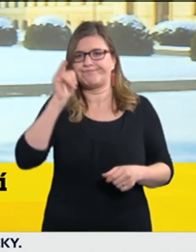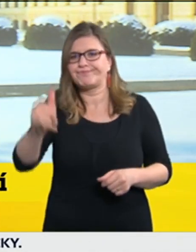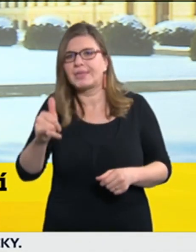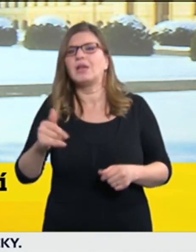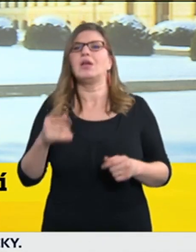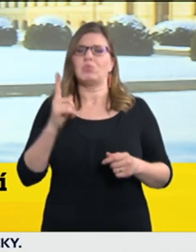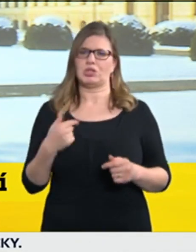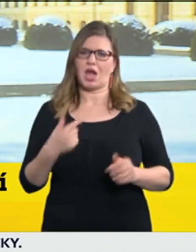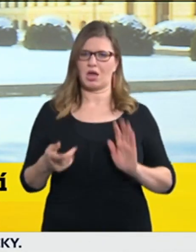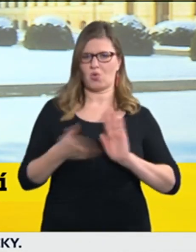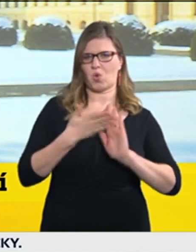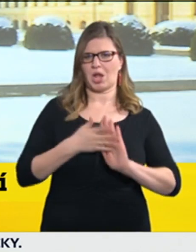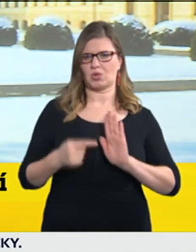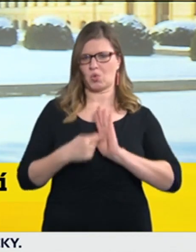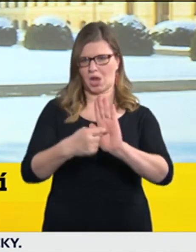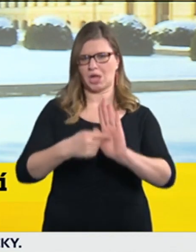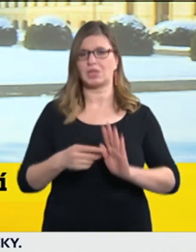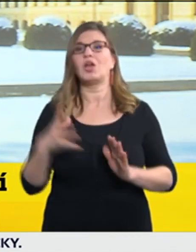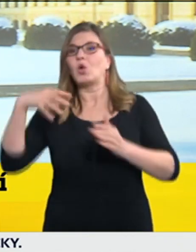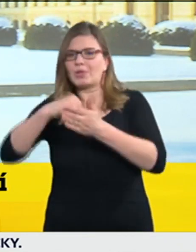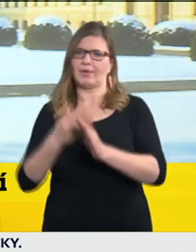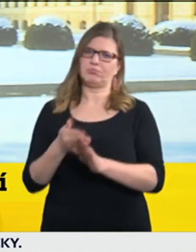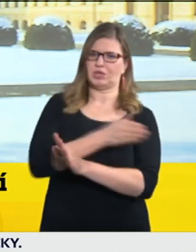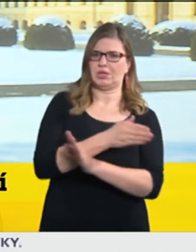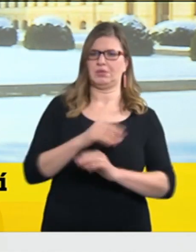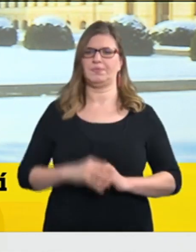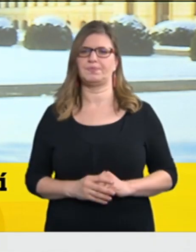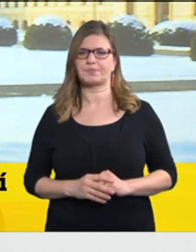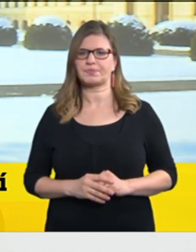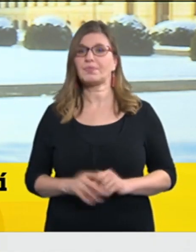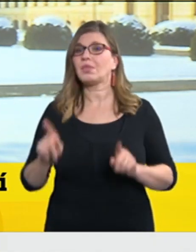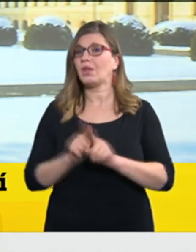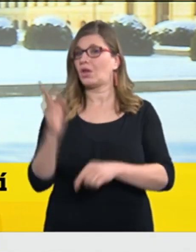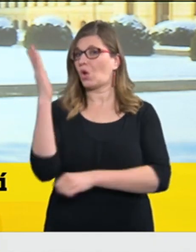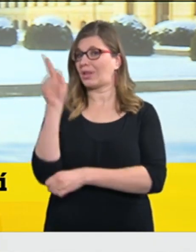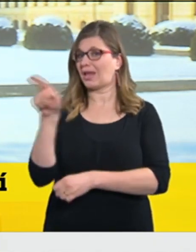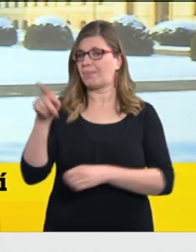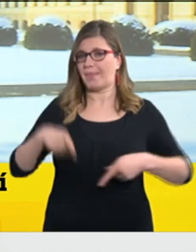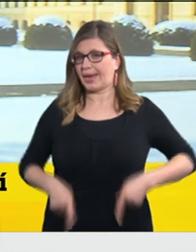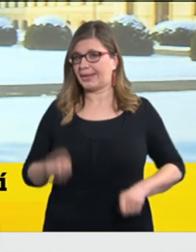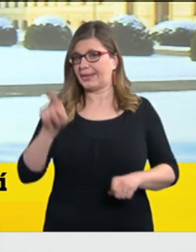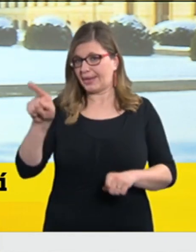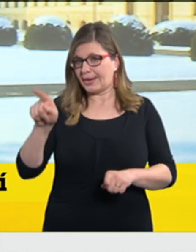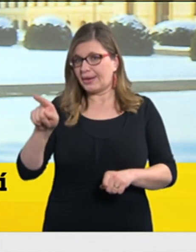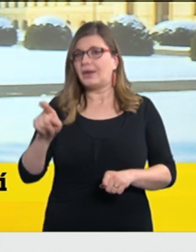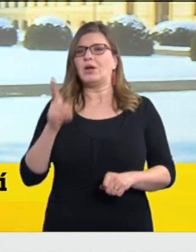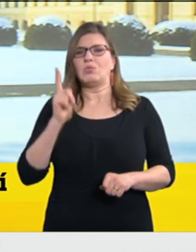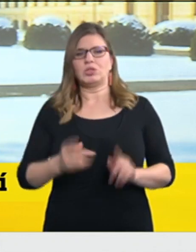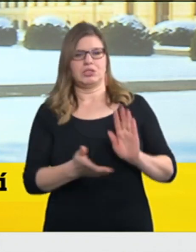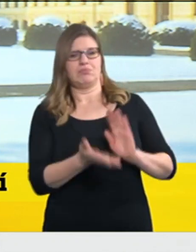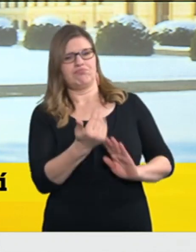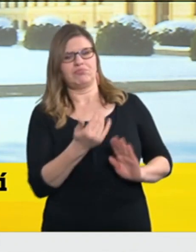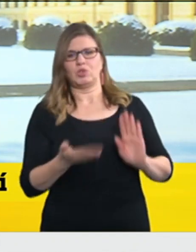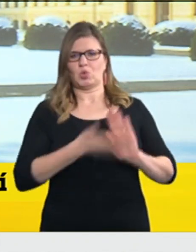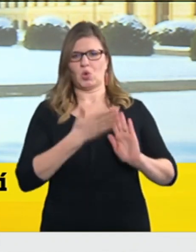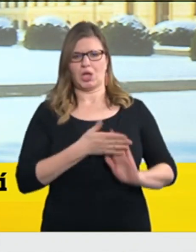provozovatel, a to je důležité říct, čili majitel, vlastník toho penzionu, je povinen vyžadovat prokázání účelů podle